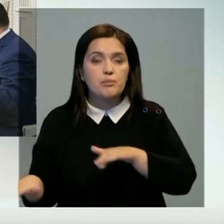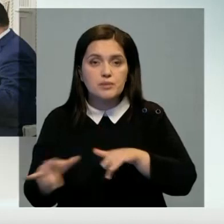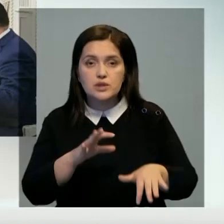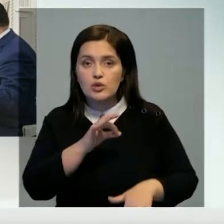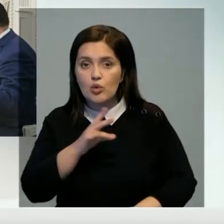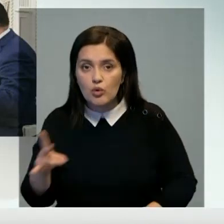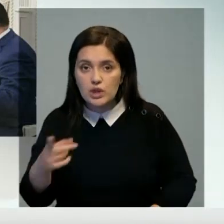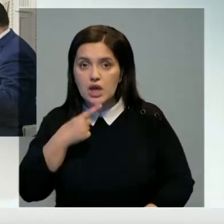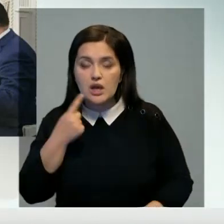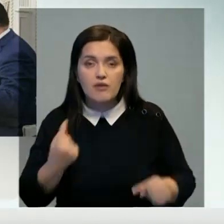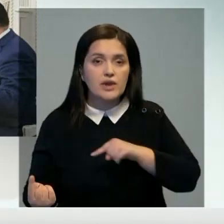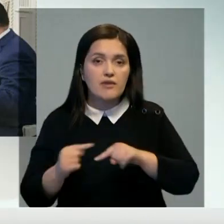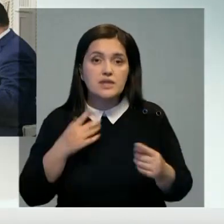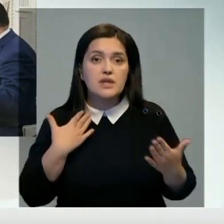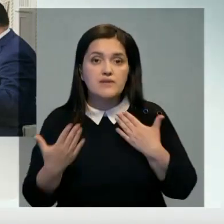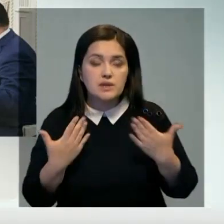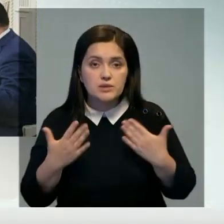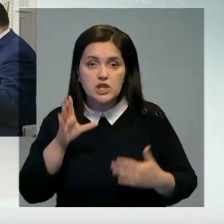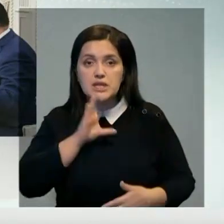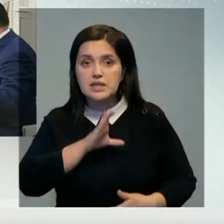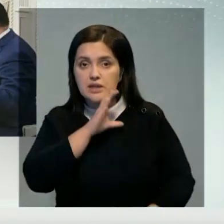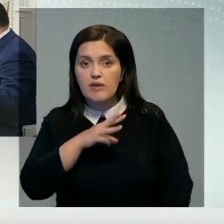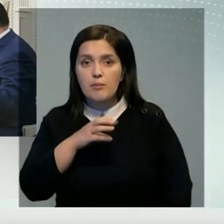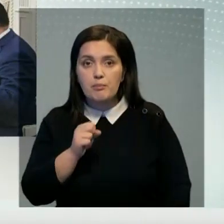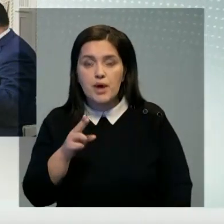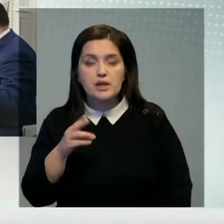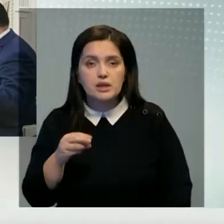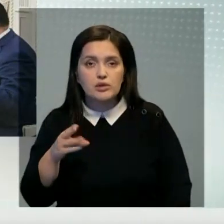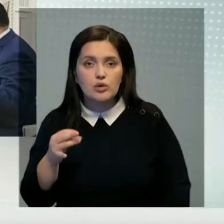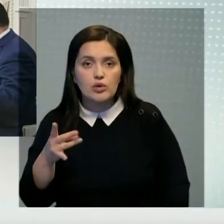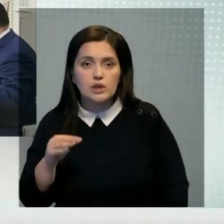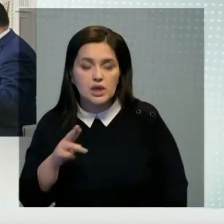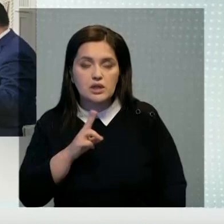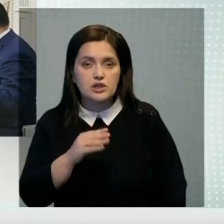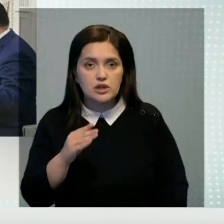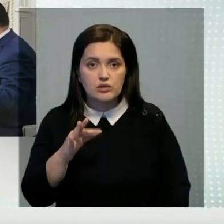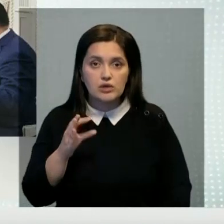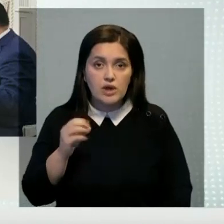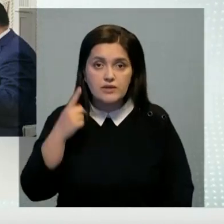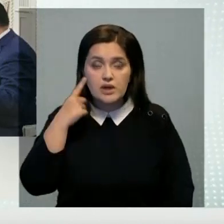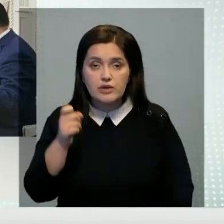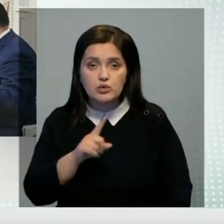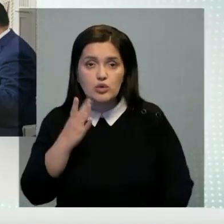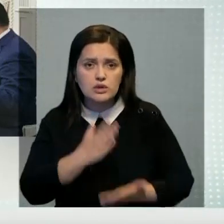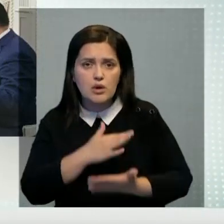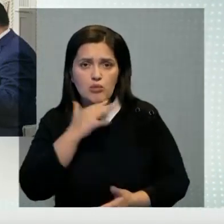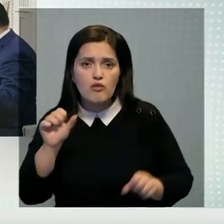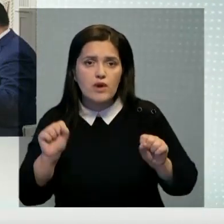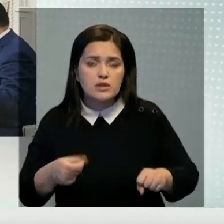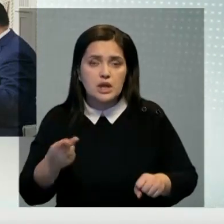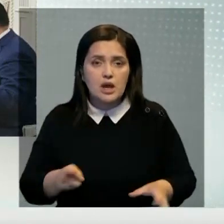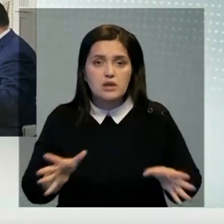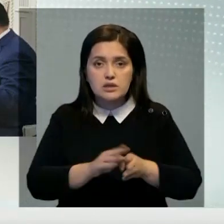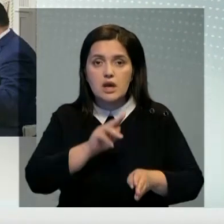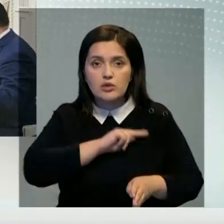числе миссий ООН. Говоря о взаимоотношениях Северной Македонии, Касымжумар Тукаев заявил, что существует много возможностей